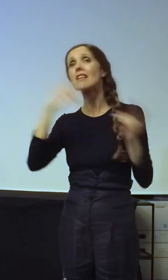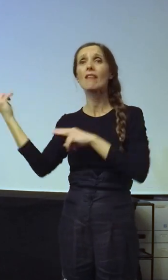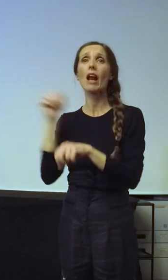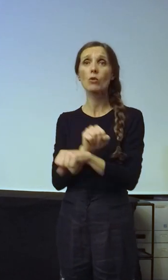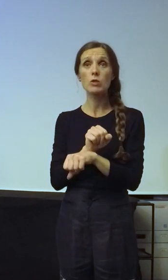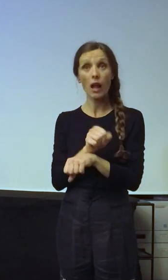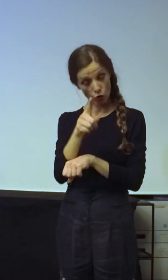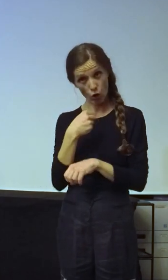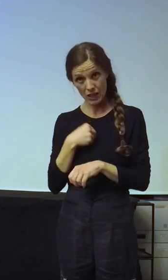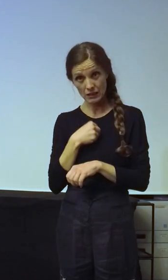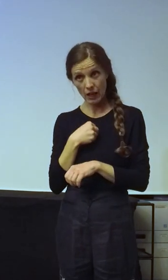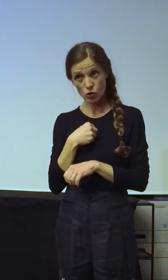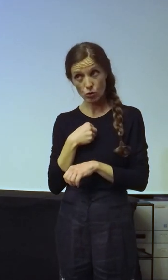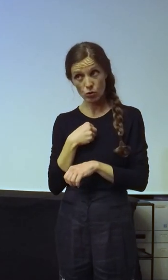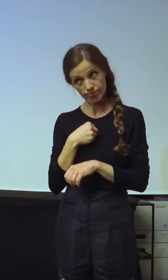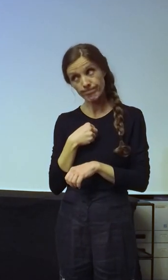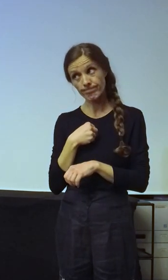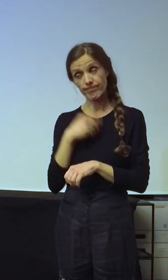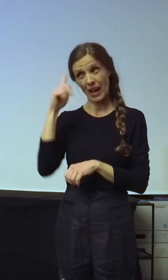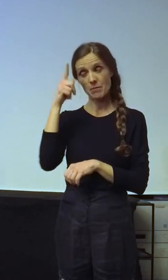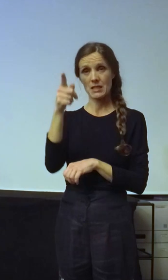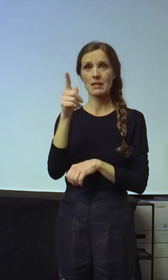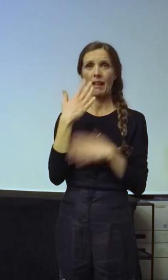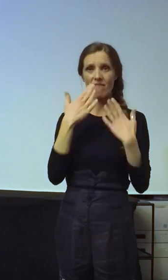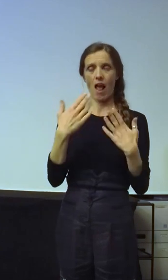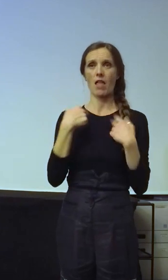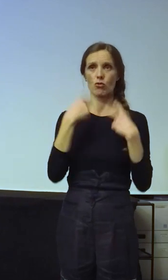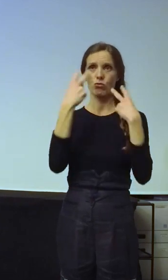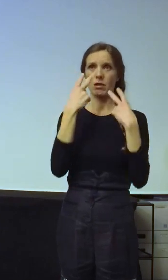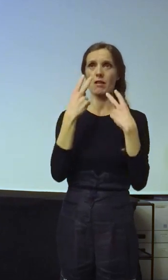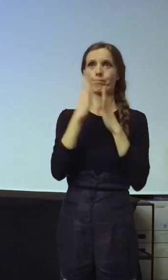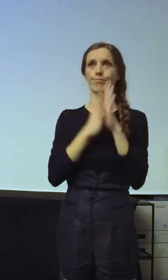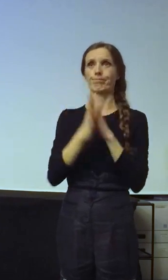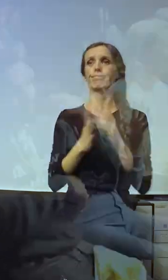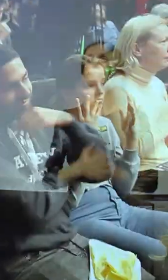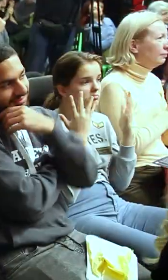Da li onda strašno? Hvala vam što ste me saslušali. Hvala